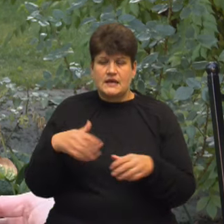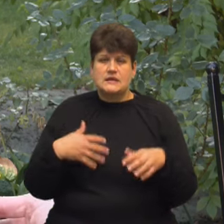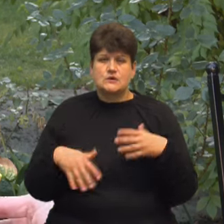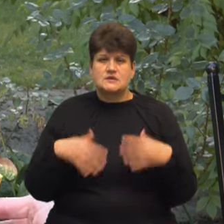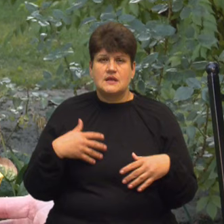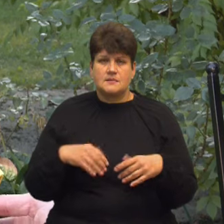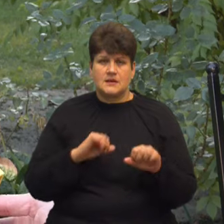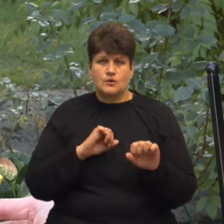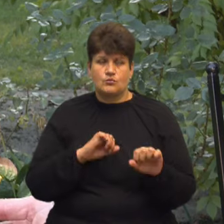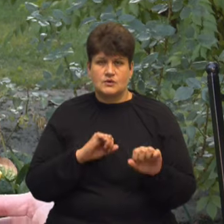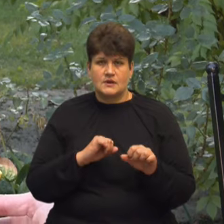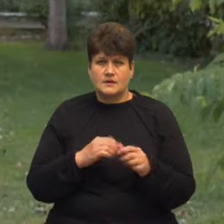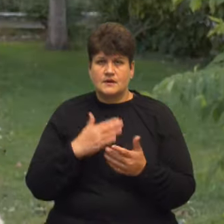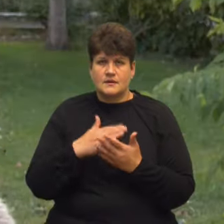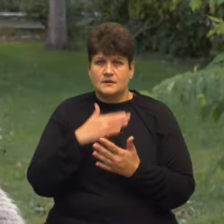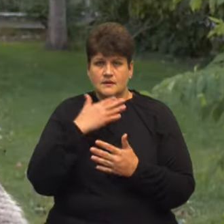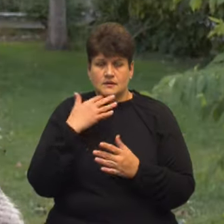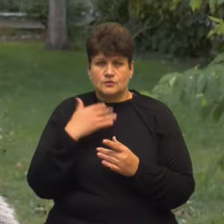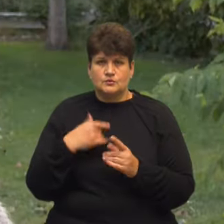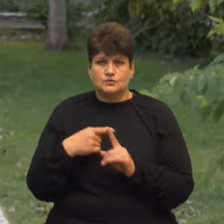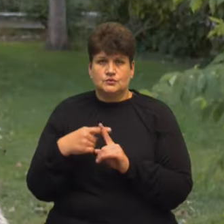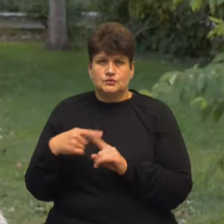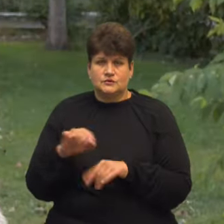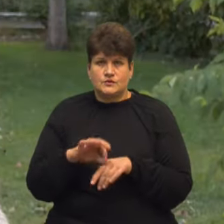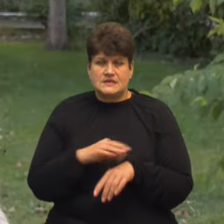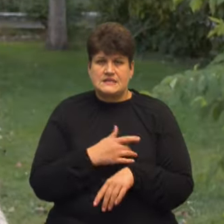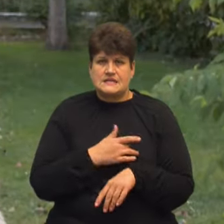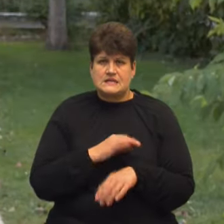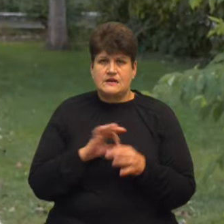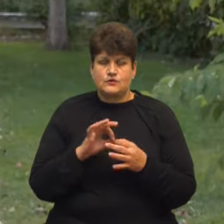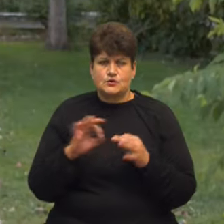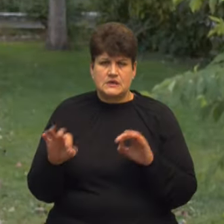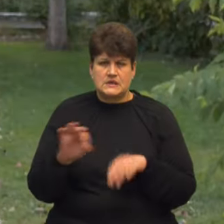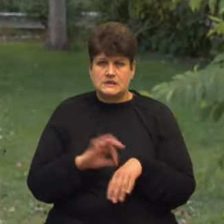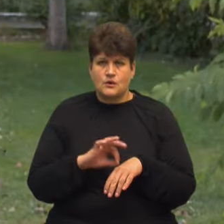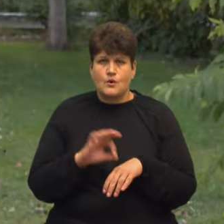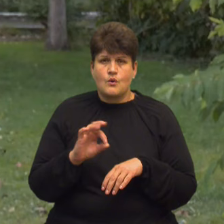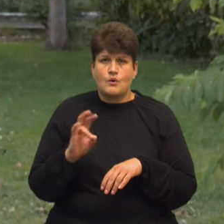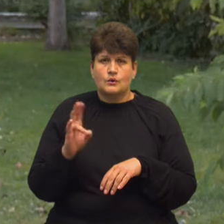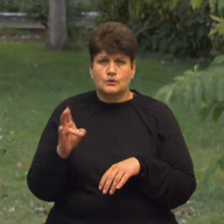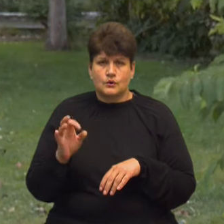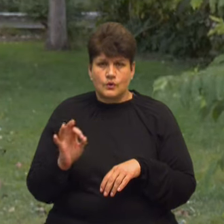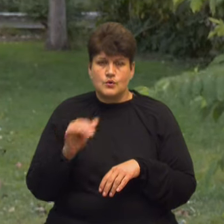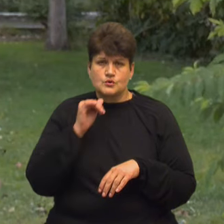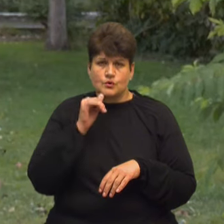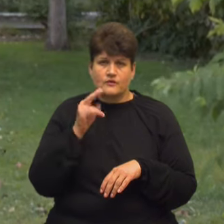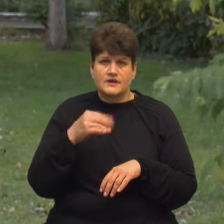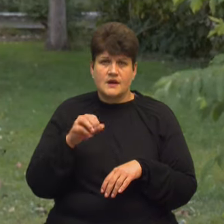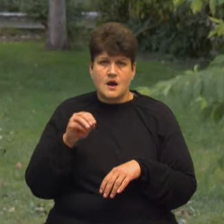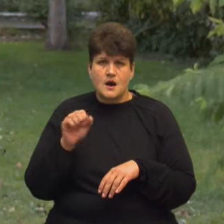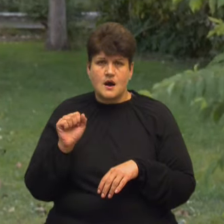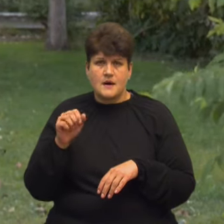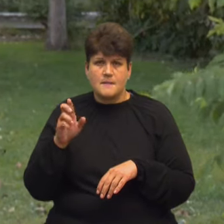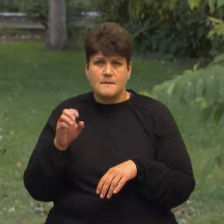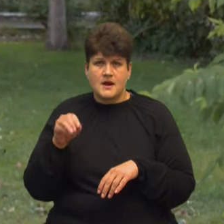імунітетом і супутніми захворюваннями В першу чергу це серцево-судинні захворювання, онкозахворювання та цукровий діабет, то